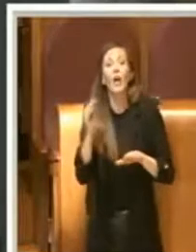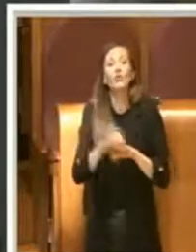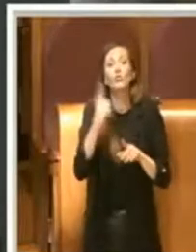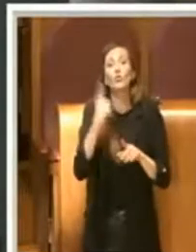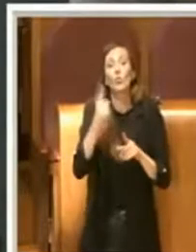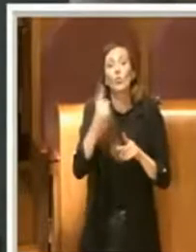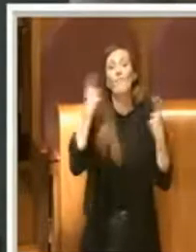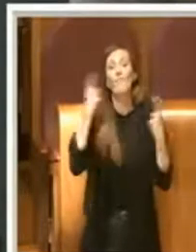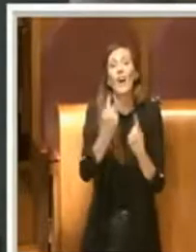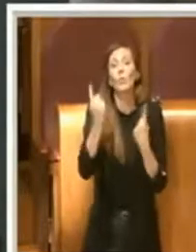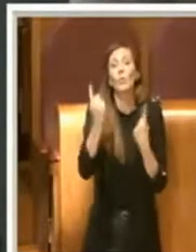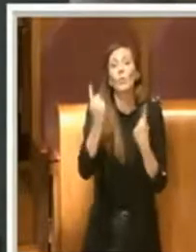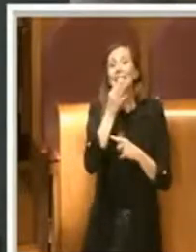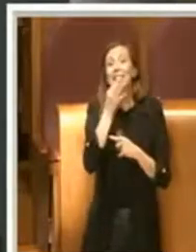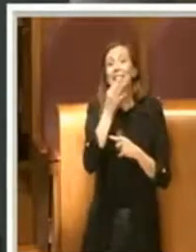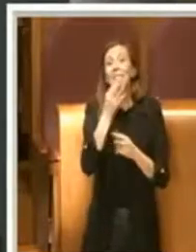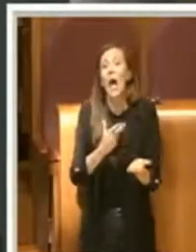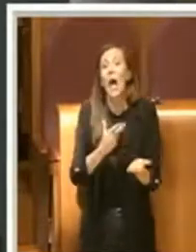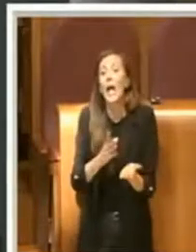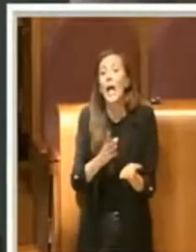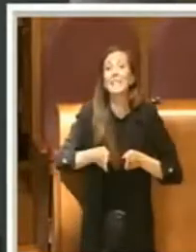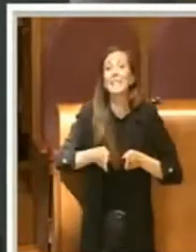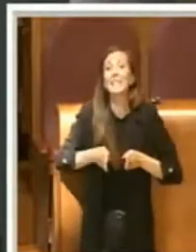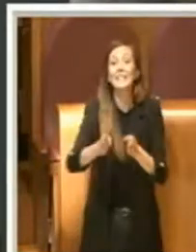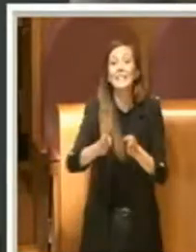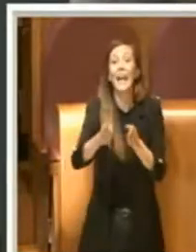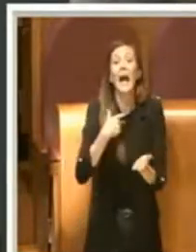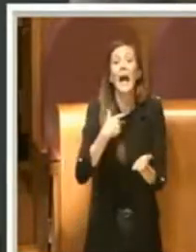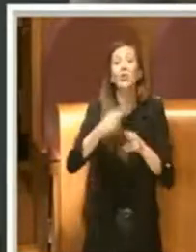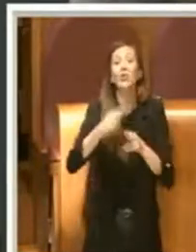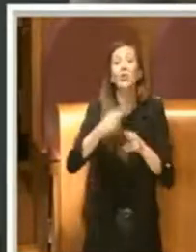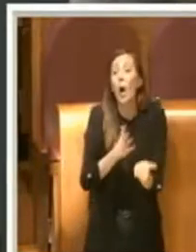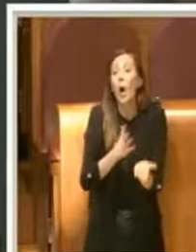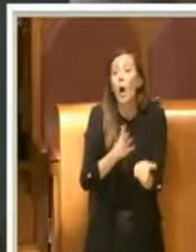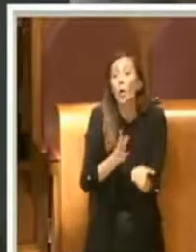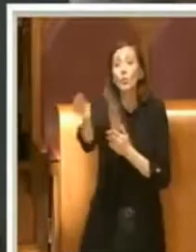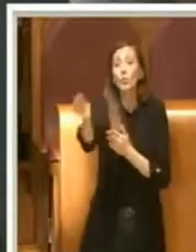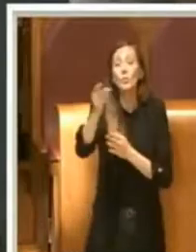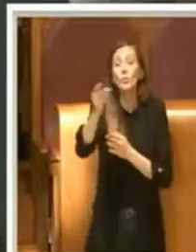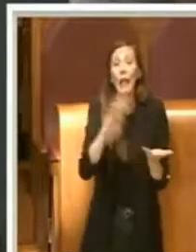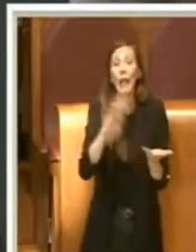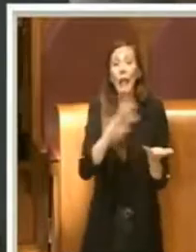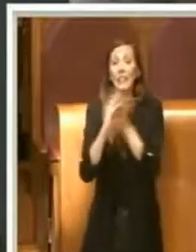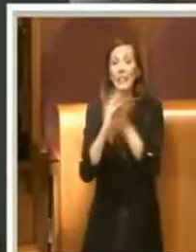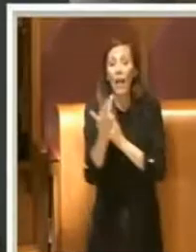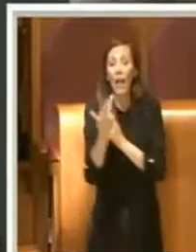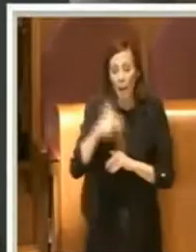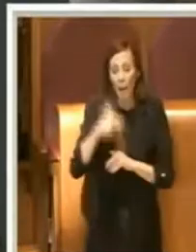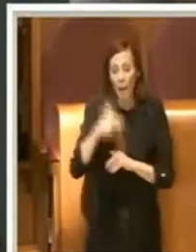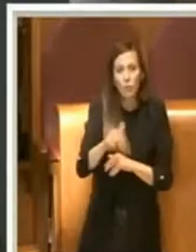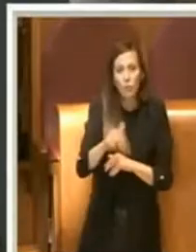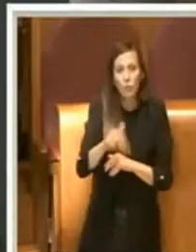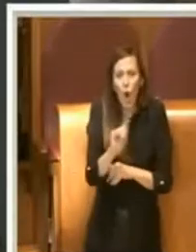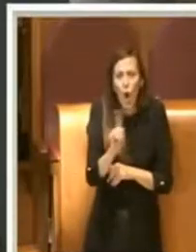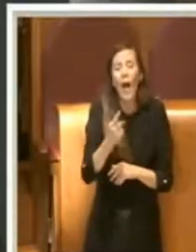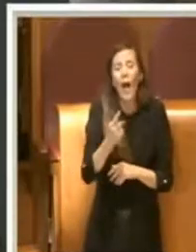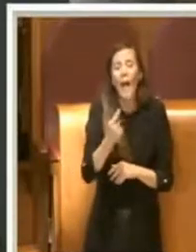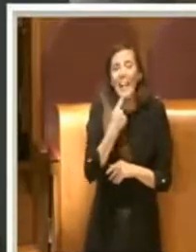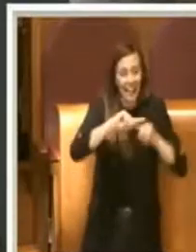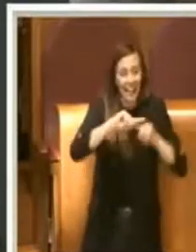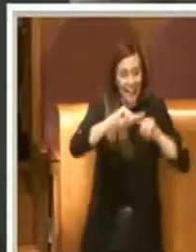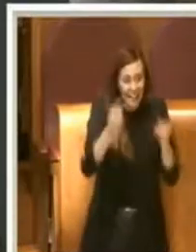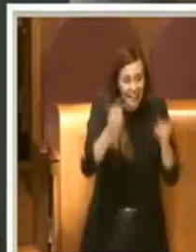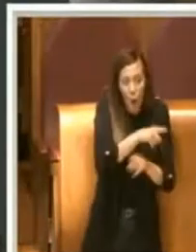pedonalizziamo tutte le nostre strade, ma lì ove i commercianti, gli esercizi commerciali lo ritengono utile,